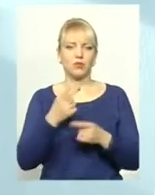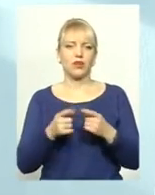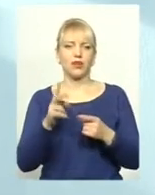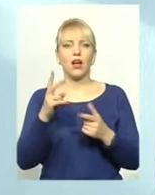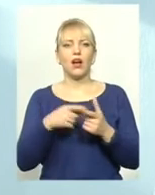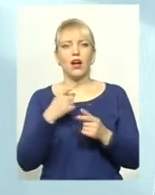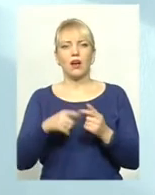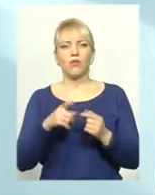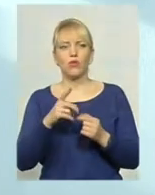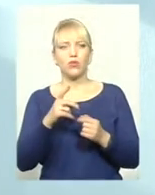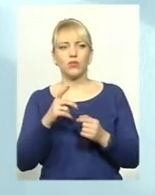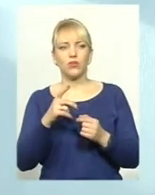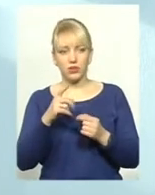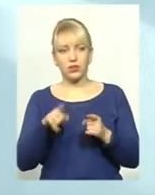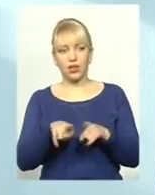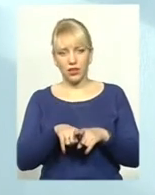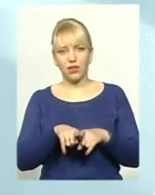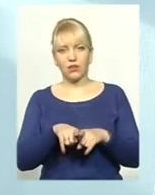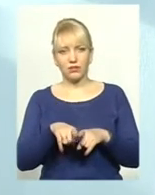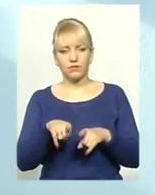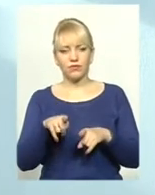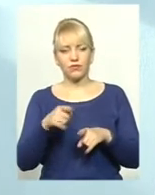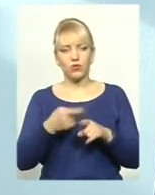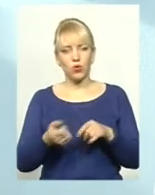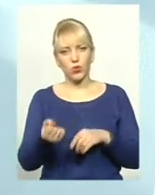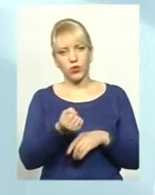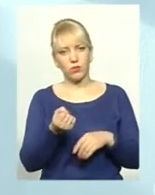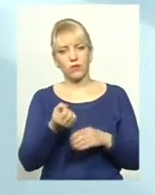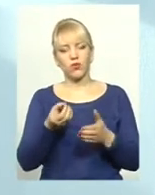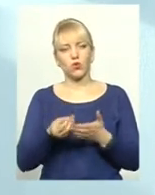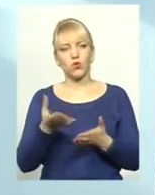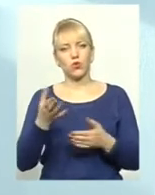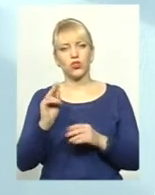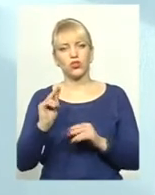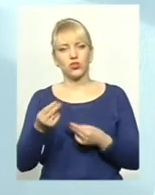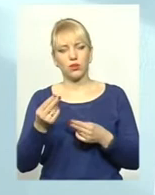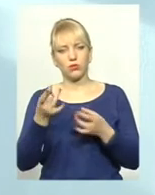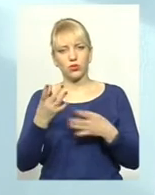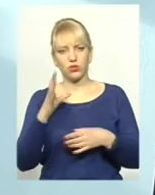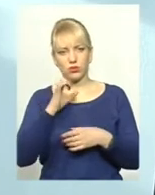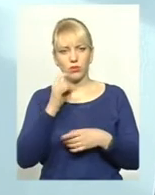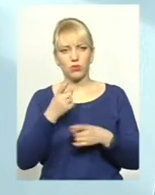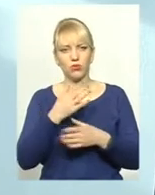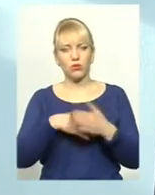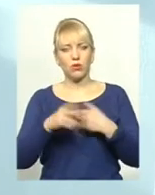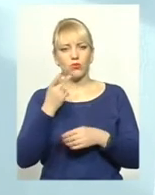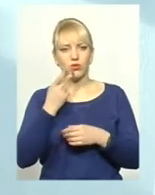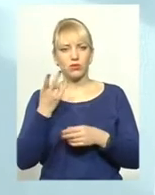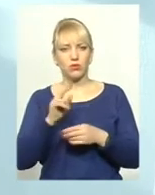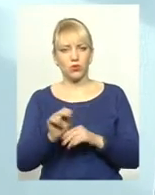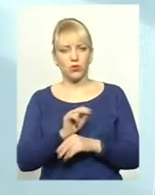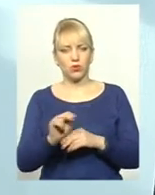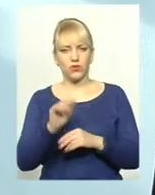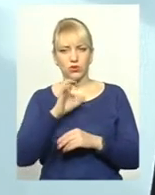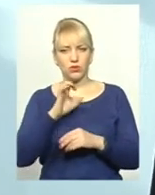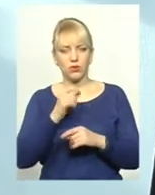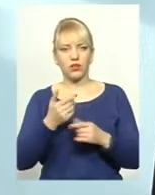особливими потребами. І таке отримання, воно трошки дорожче, ніж звичайної собачки, тому що інваліди, вони потребують якогось певного лікування. І ми просто цих